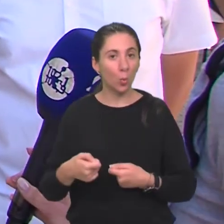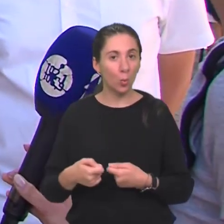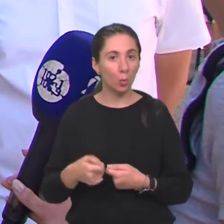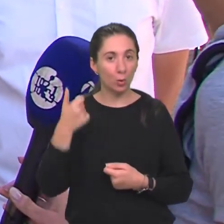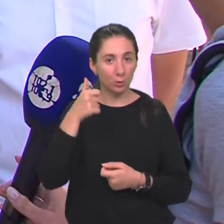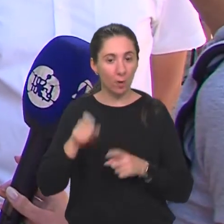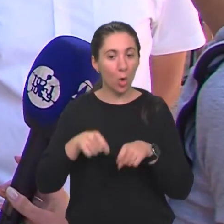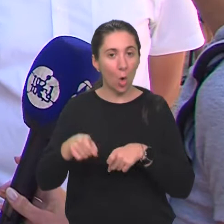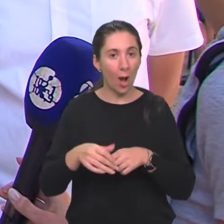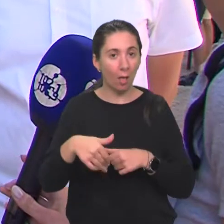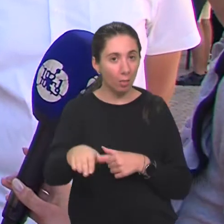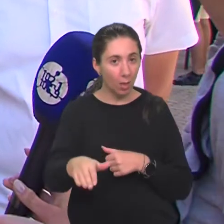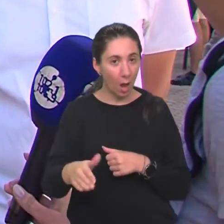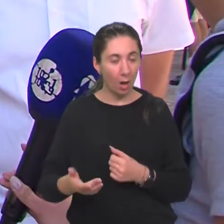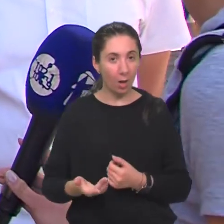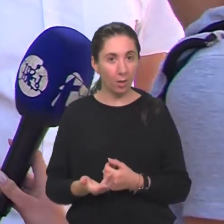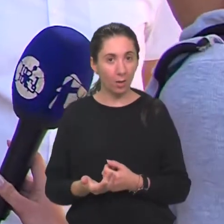Zove se Korak dalje,